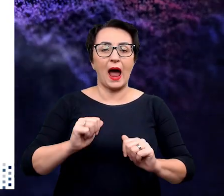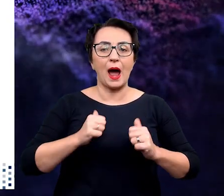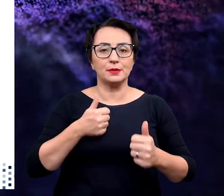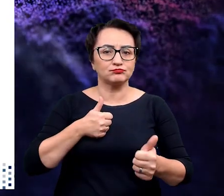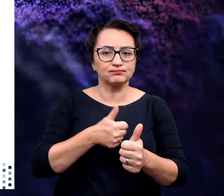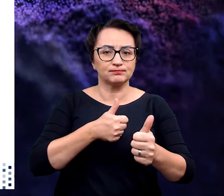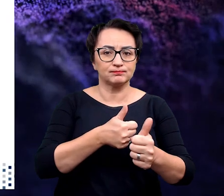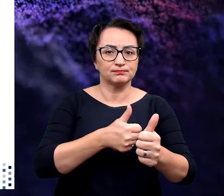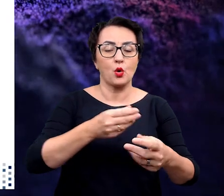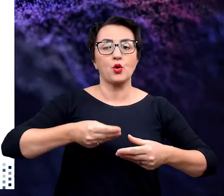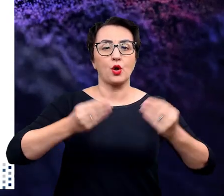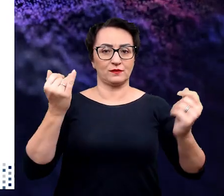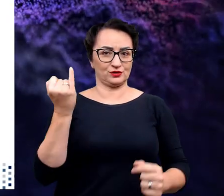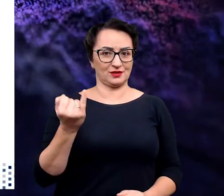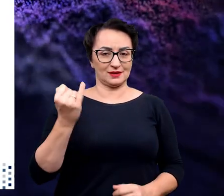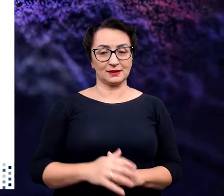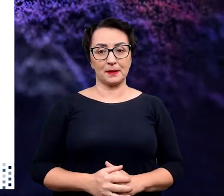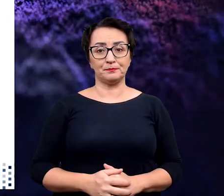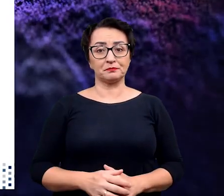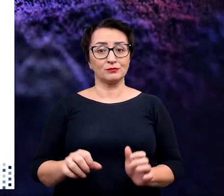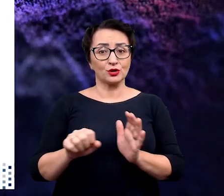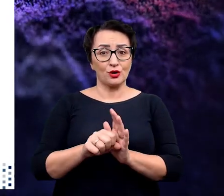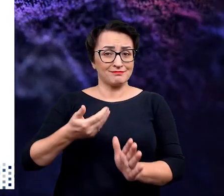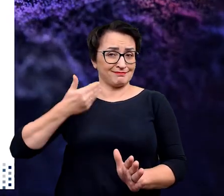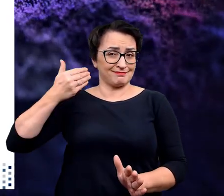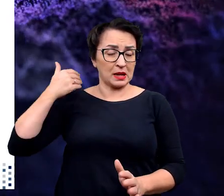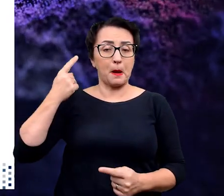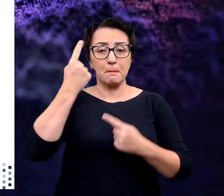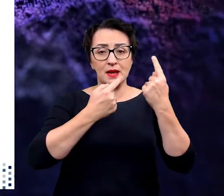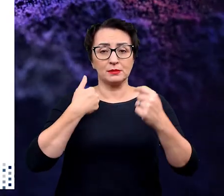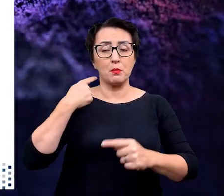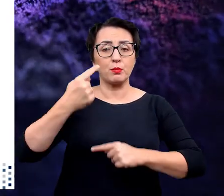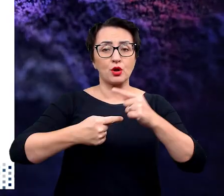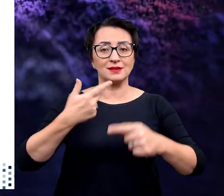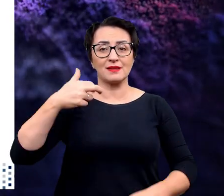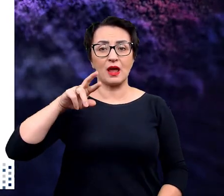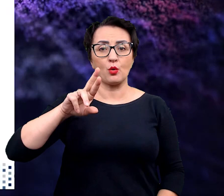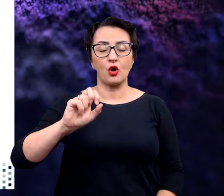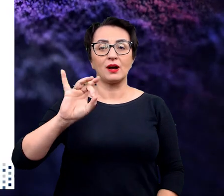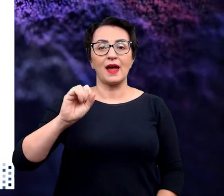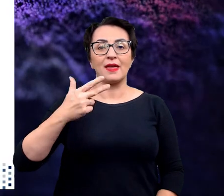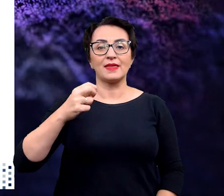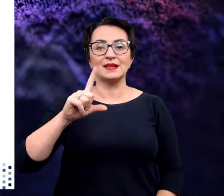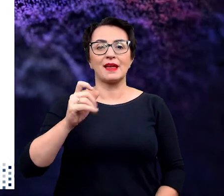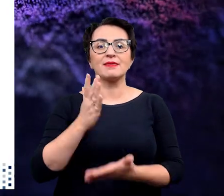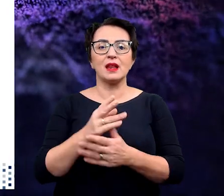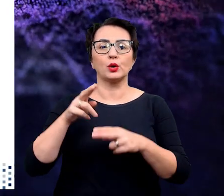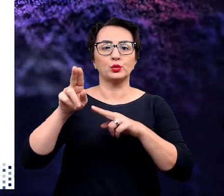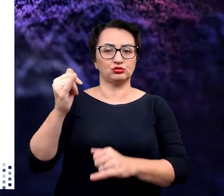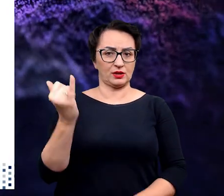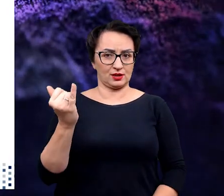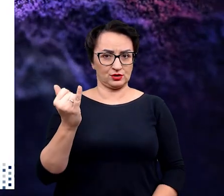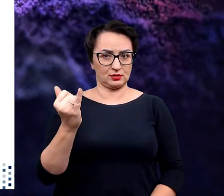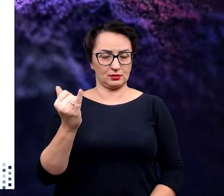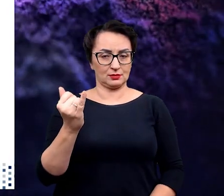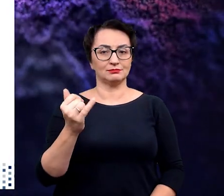nadążyć za jego rozwojem. I jeszcze do niedawna myślano, że ten proces neurogenezy zachodzi tylko